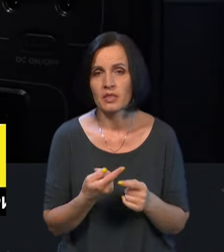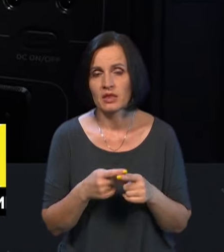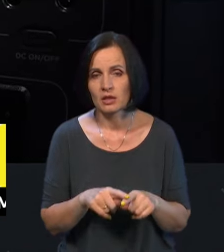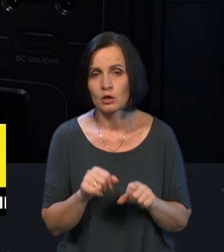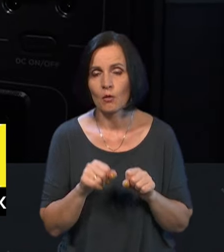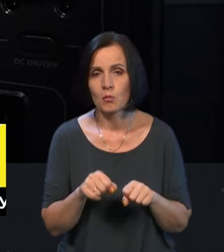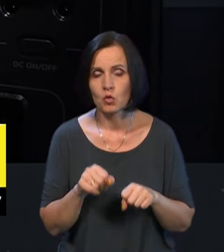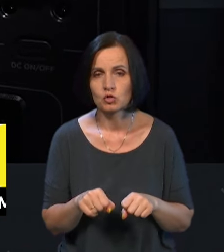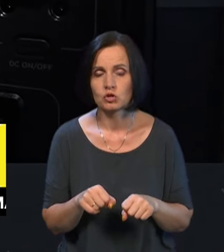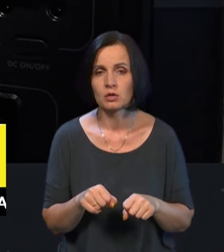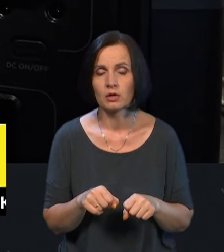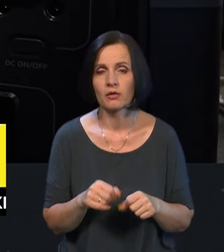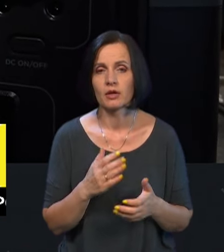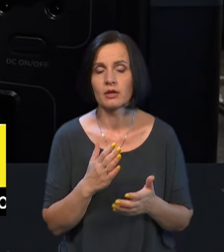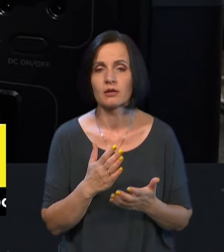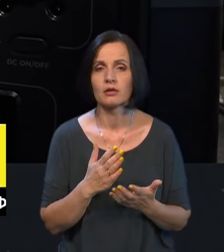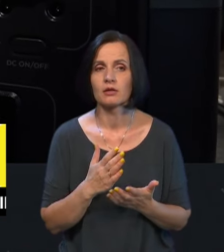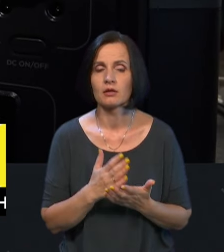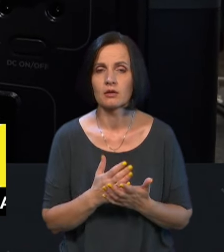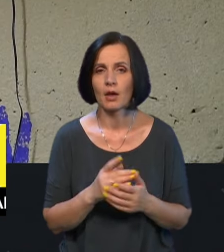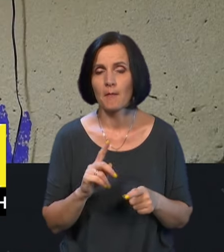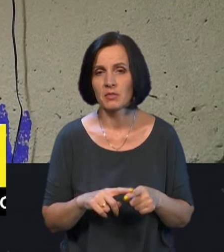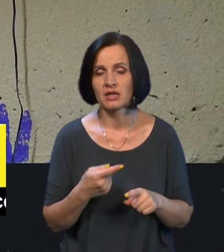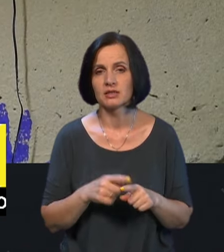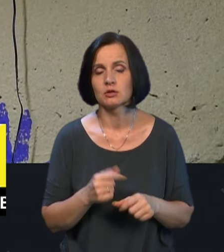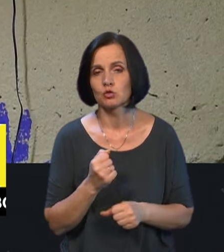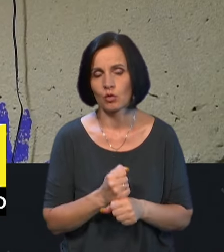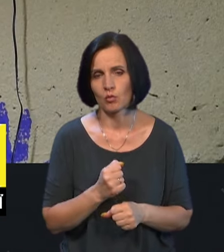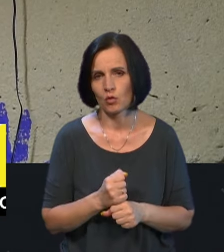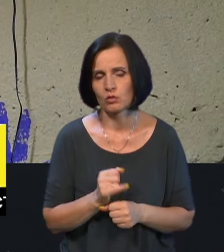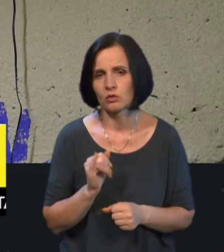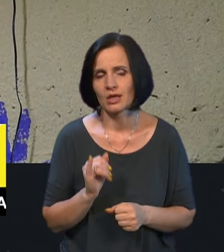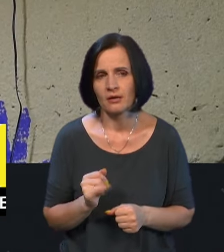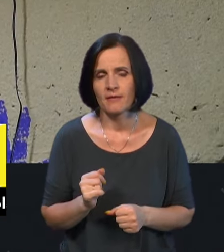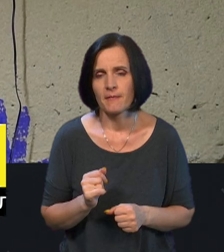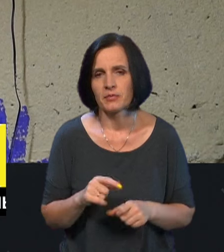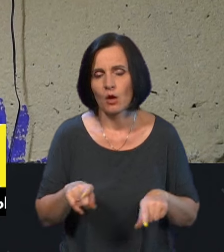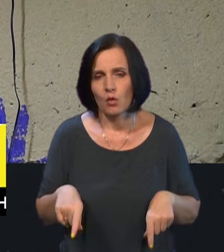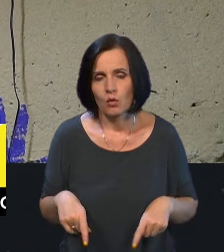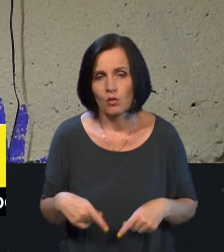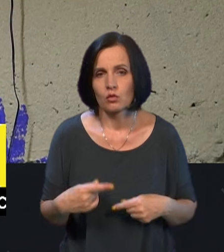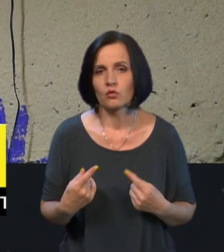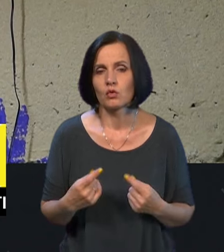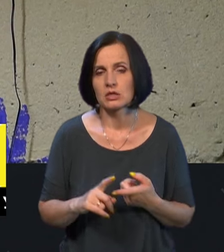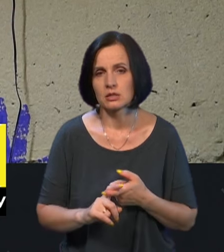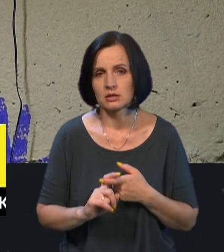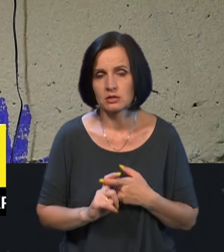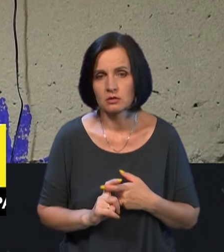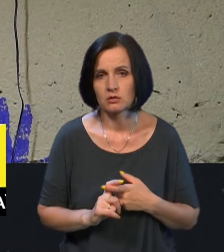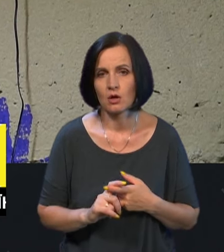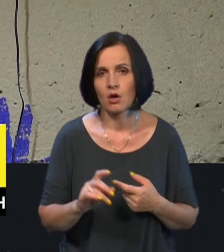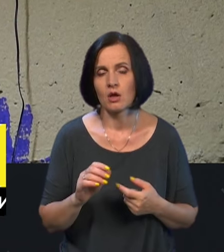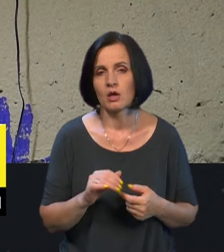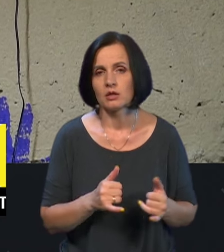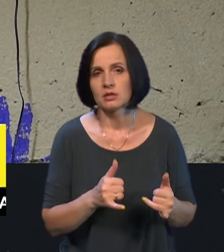є пришвидшити цей процес, і організувати зв'язок, і забекапити